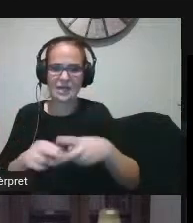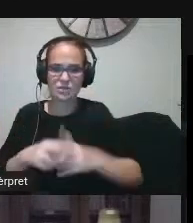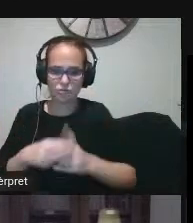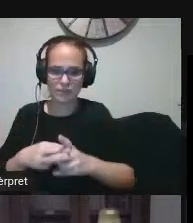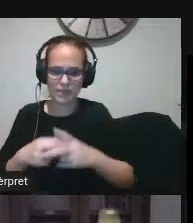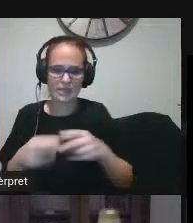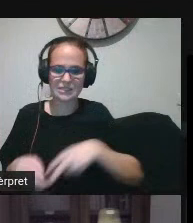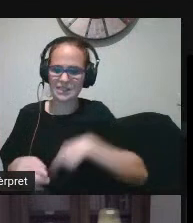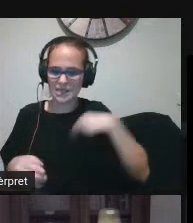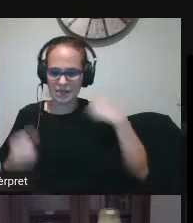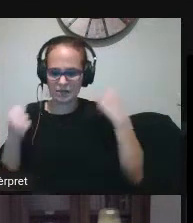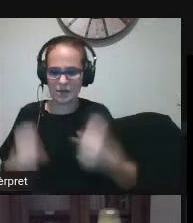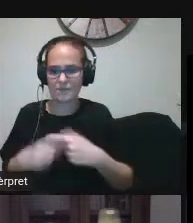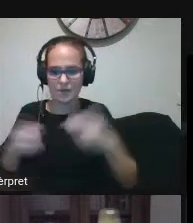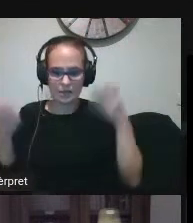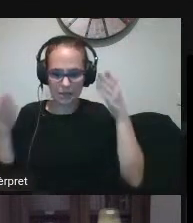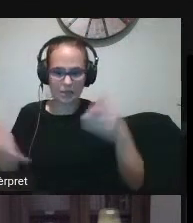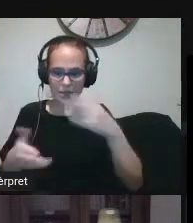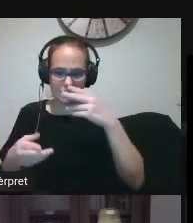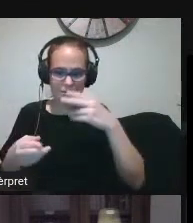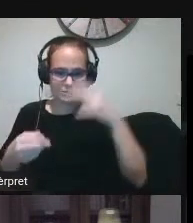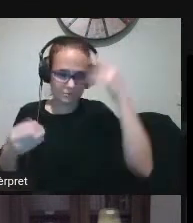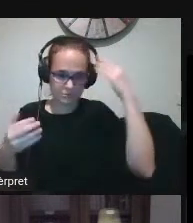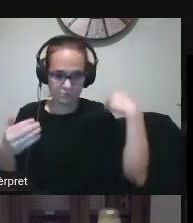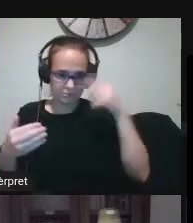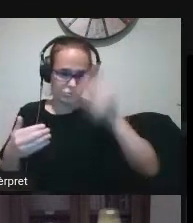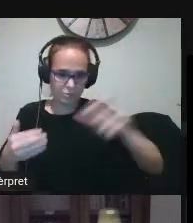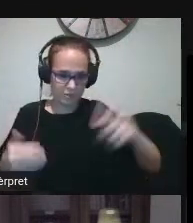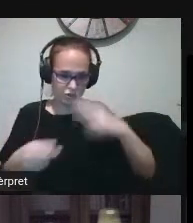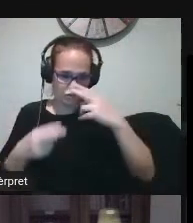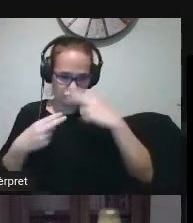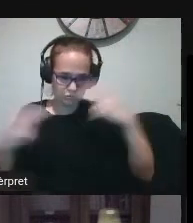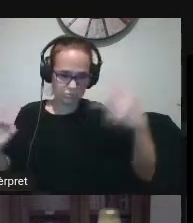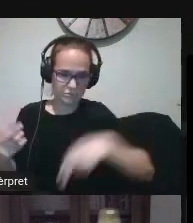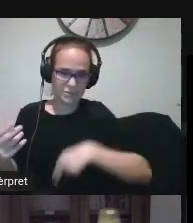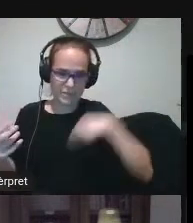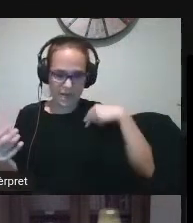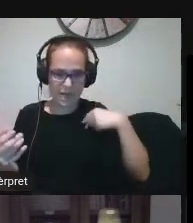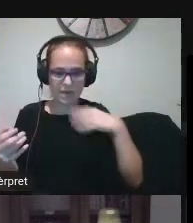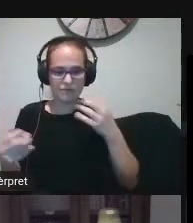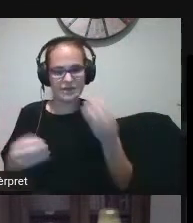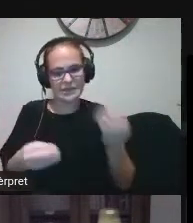a la població en general i que hauria sumar-hi les eines pròpies de l'àmbit d'ocent